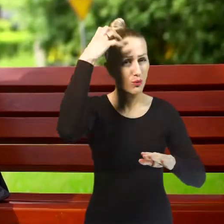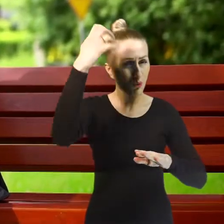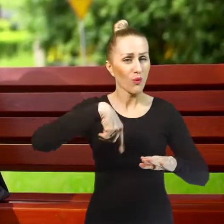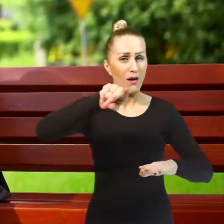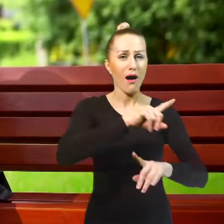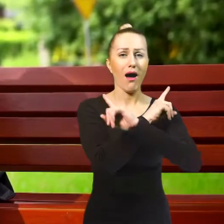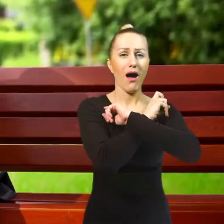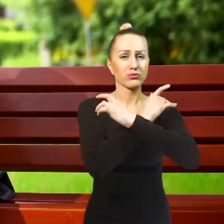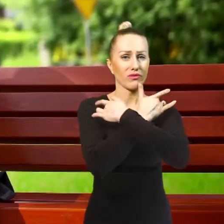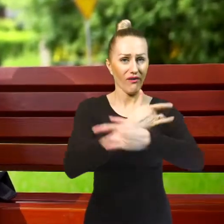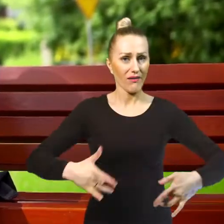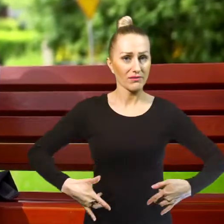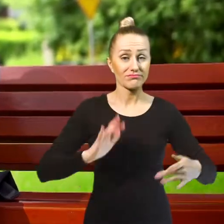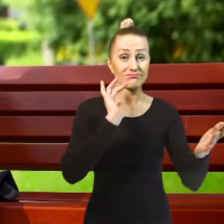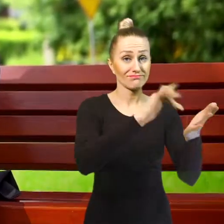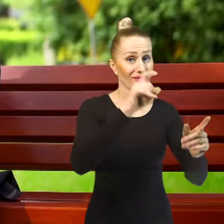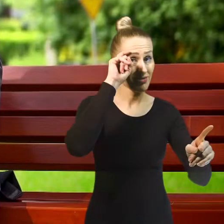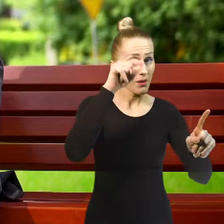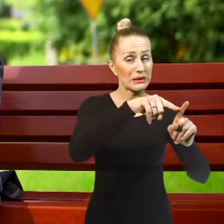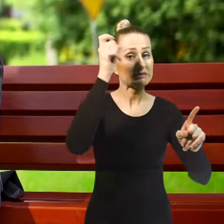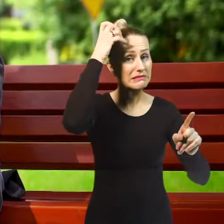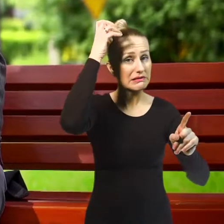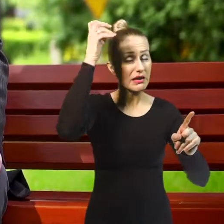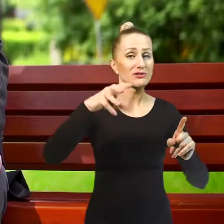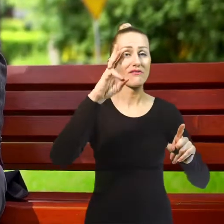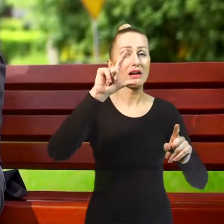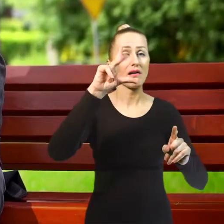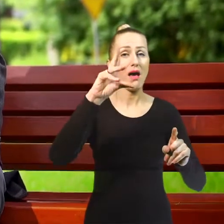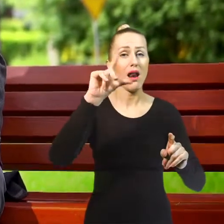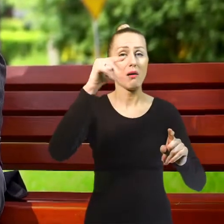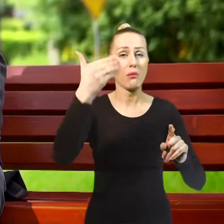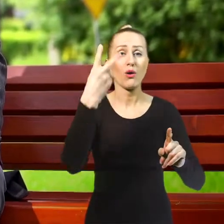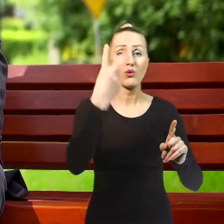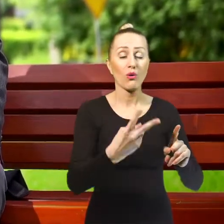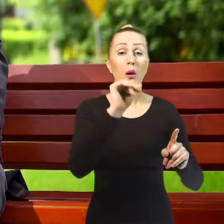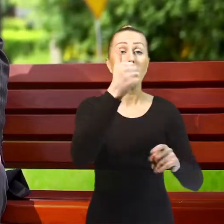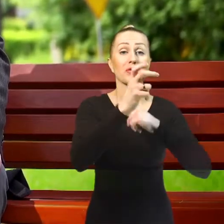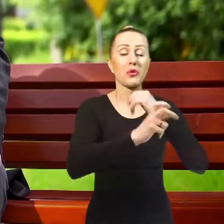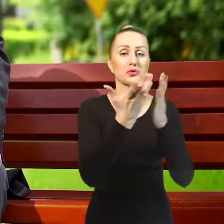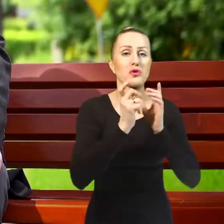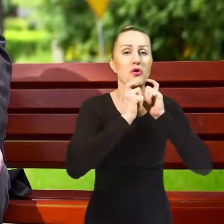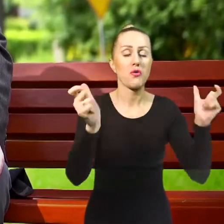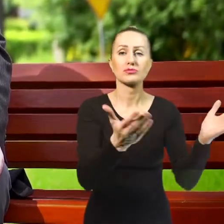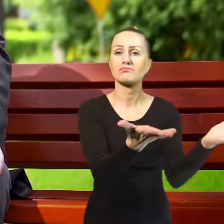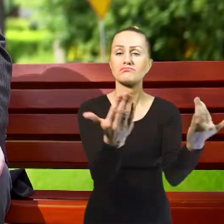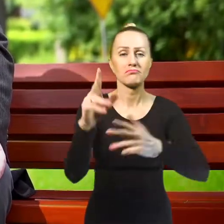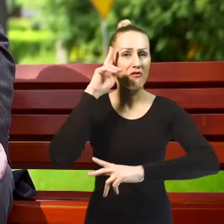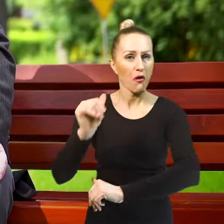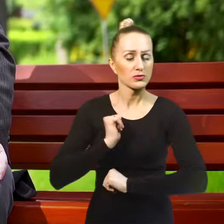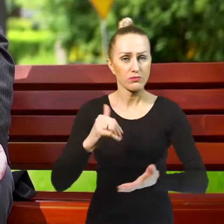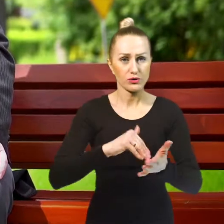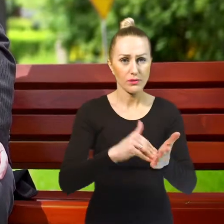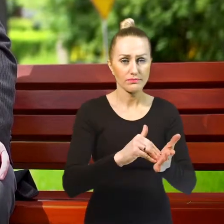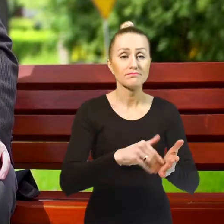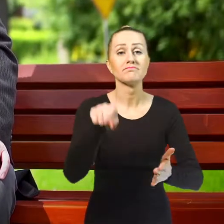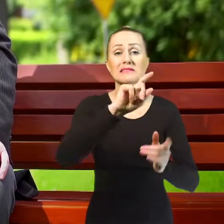Austriowęgierskiego. W Niemczech cesarz Wilhelm II powszechną mobilizację ogłosił 1 sierpnia. całym